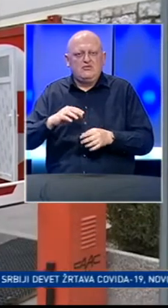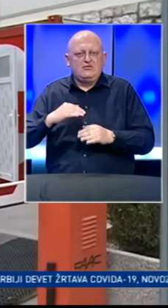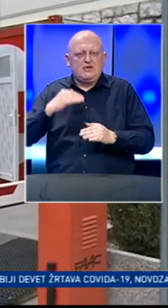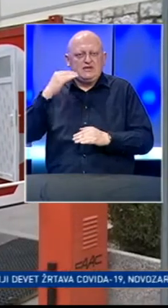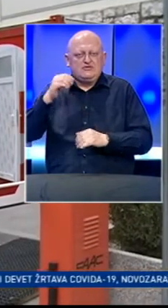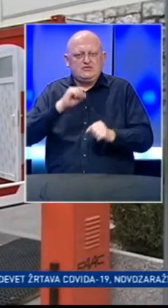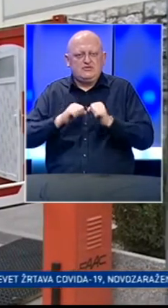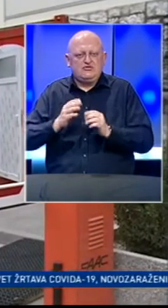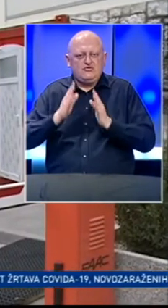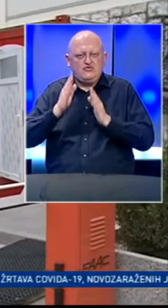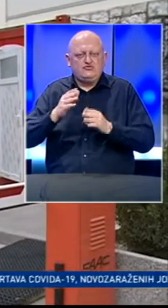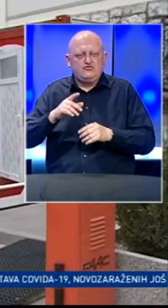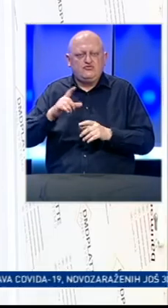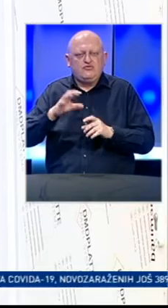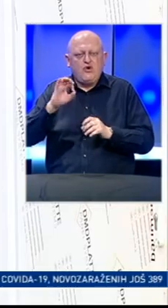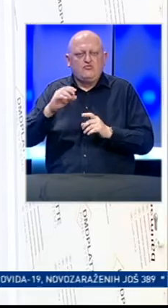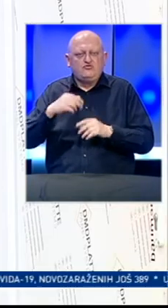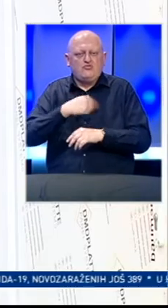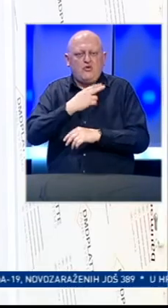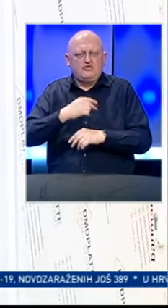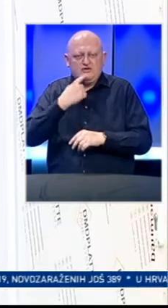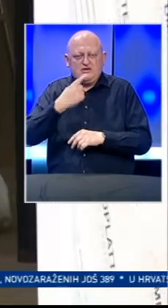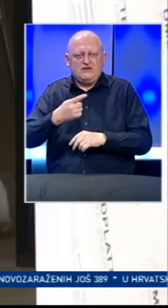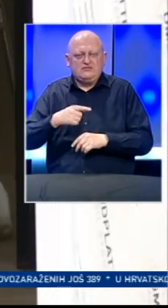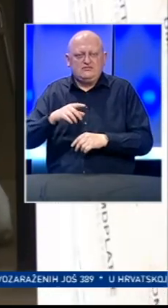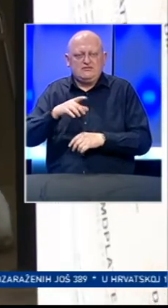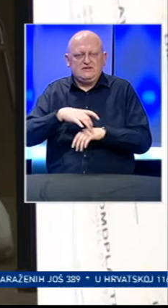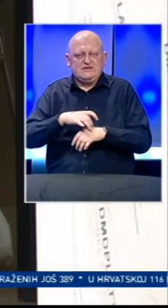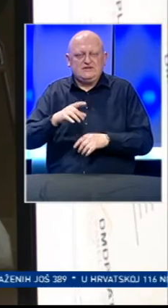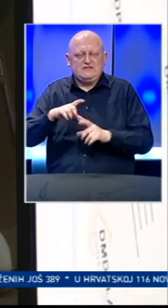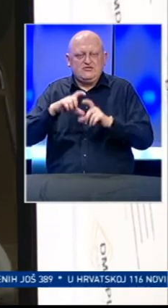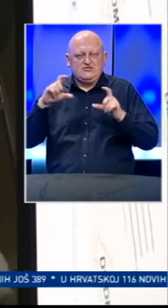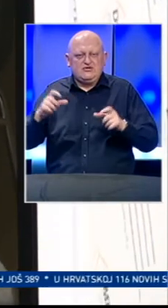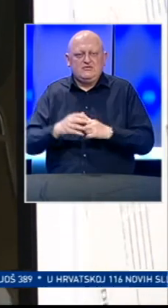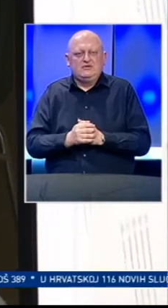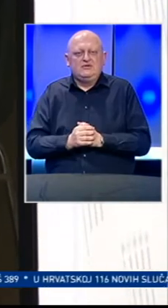razinu zaštite upućuje u opću bolnicu. Saopćeno je iz ove zdravstvene ustanove.